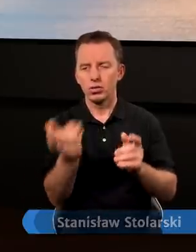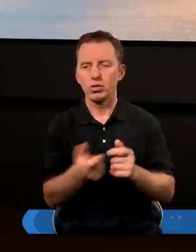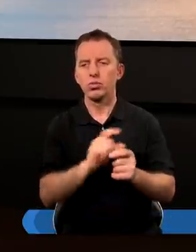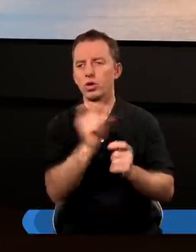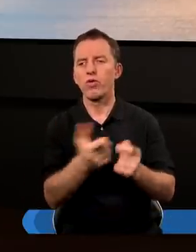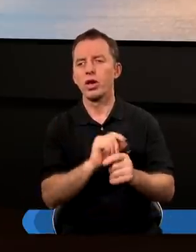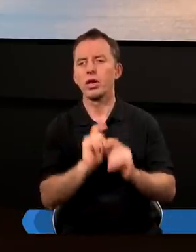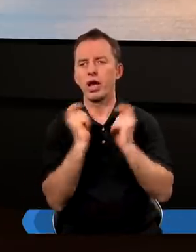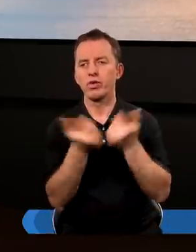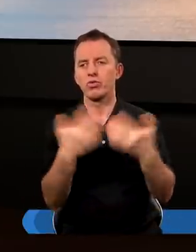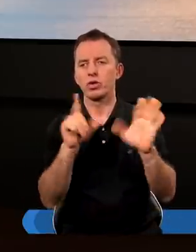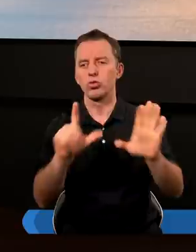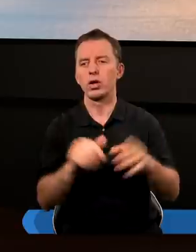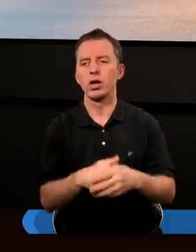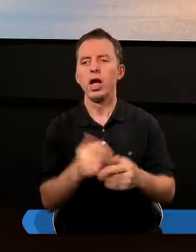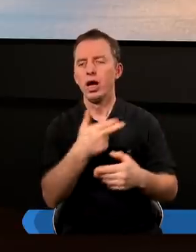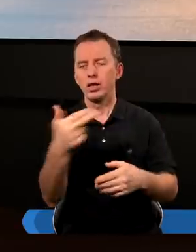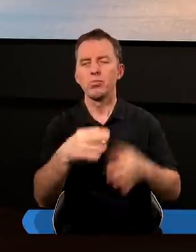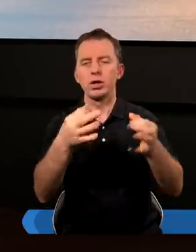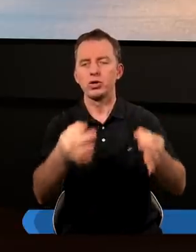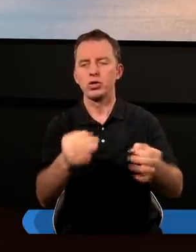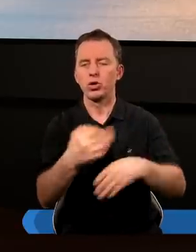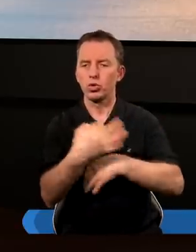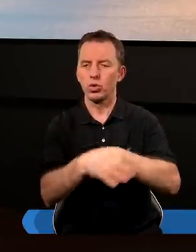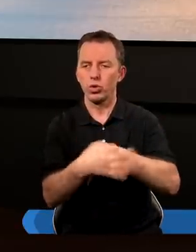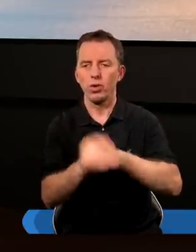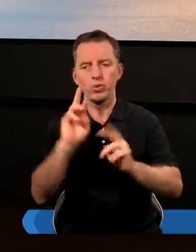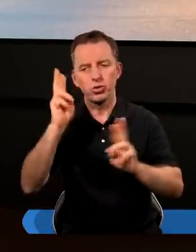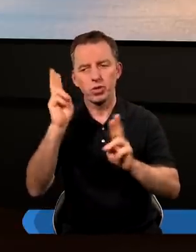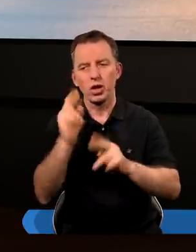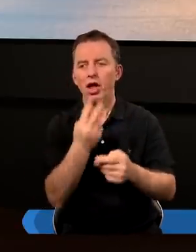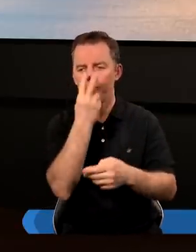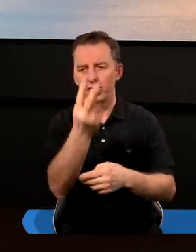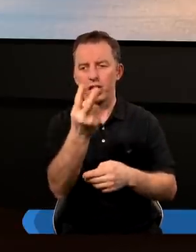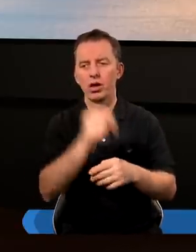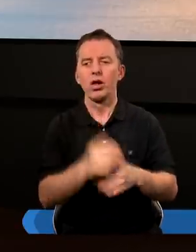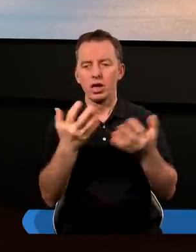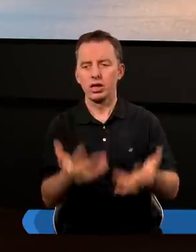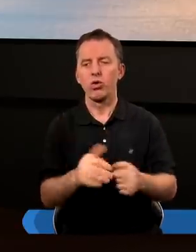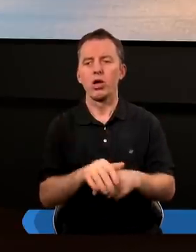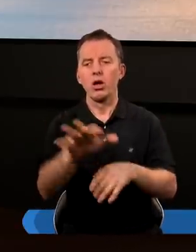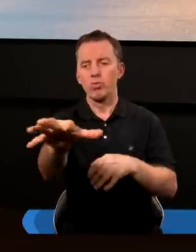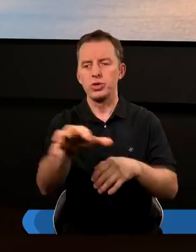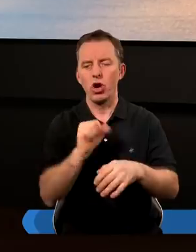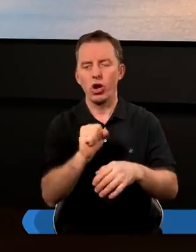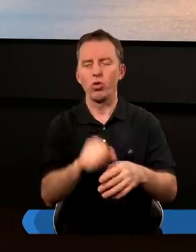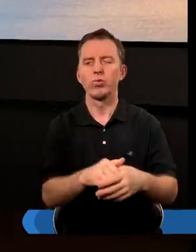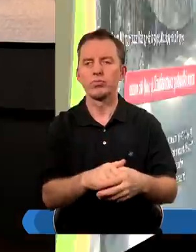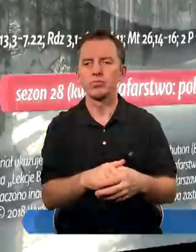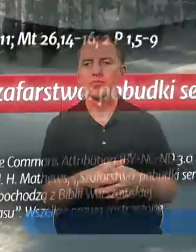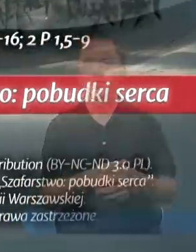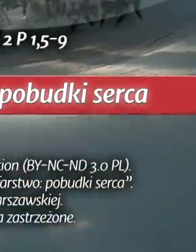Siódmego w Podkowie Leśnej. Temat dzisiejszego studium brzmi Widzę, chcę, biorę.